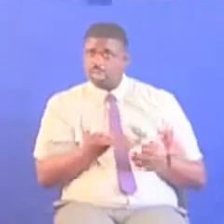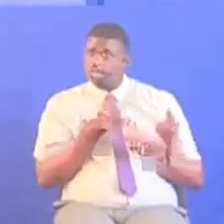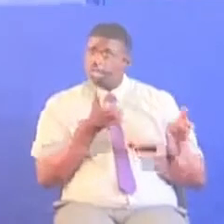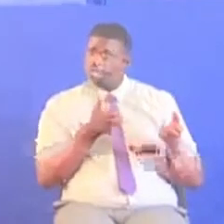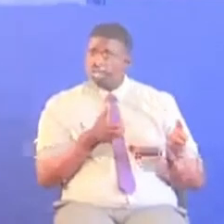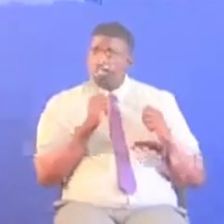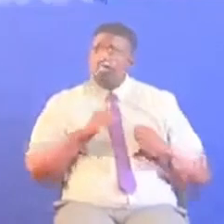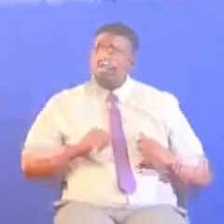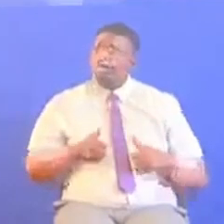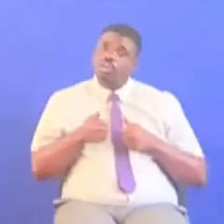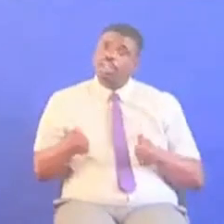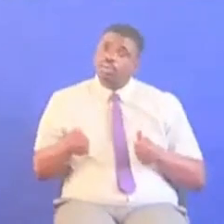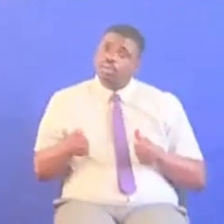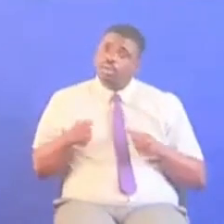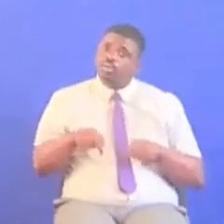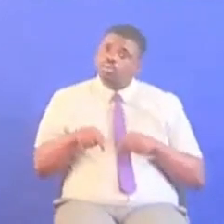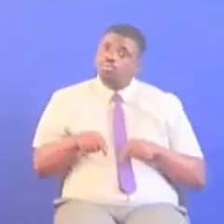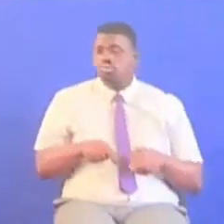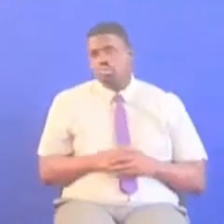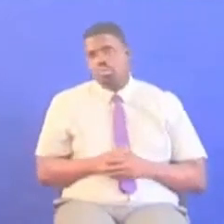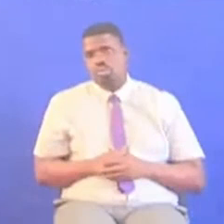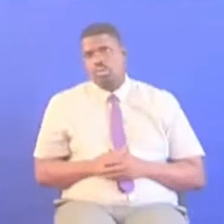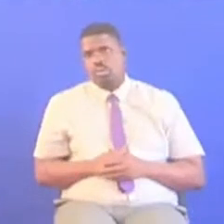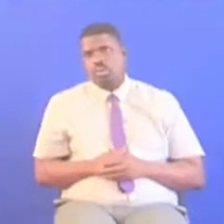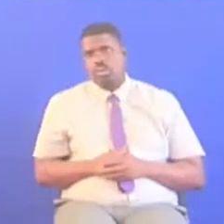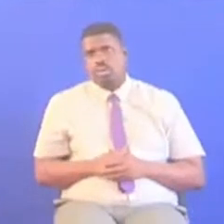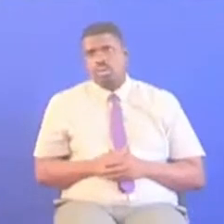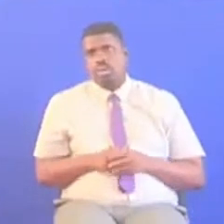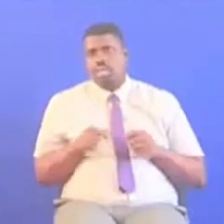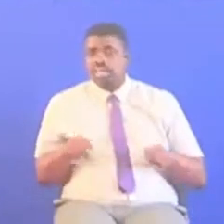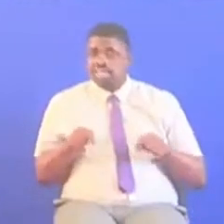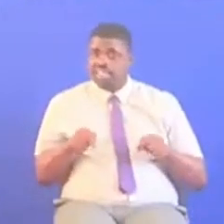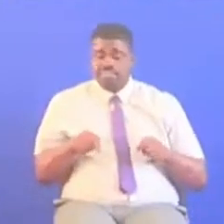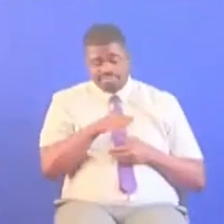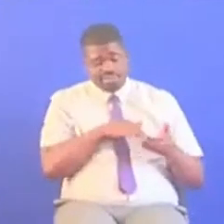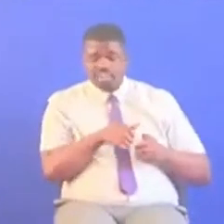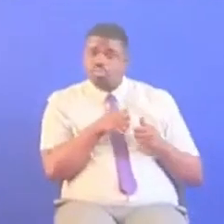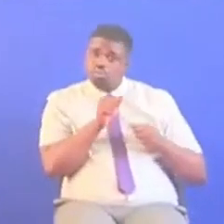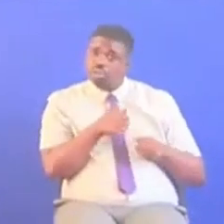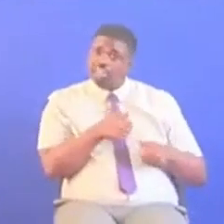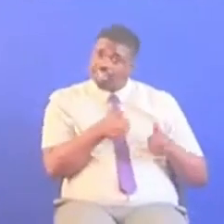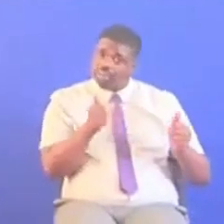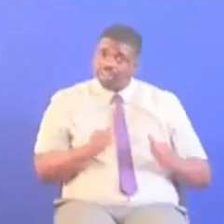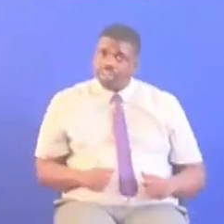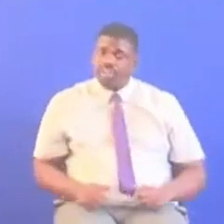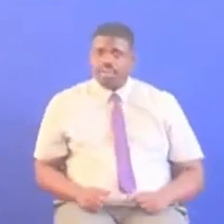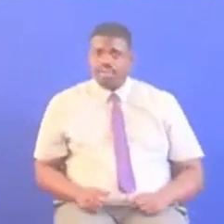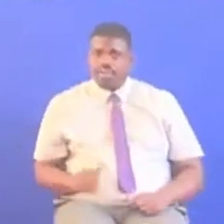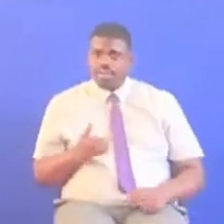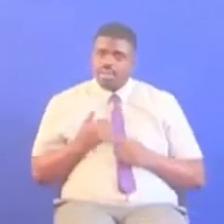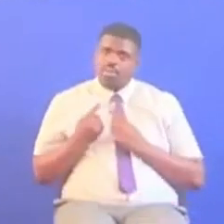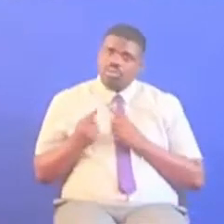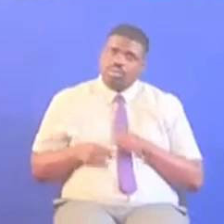Mweshimu Unyewe ule kwetu huku Hii mismatch ya machinga ndiyo yenyewe Mweshimu wa mwenye kiti Nataka